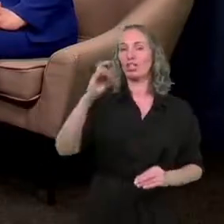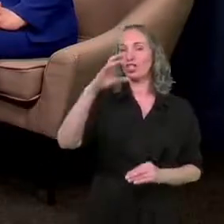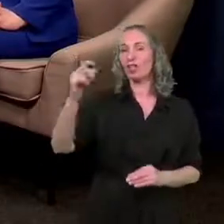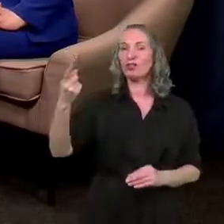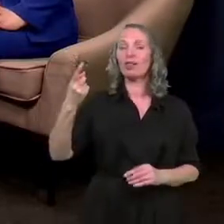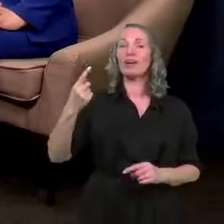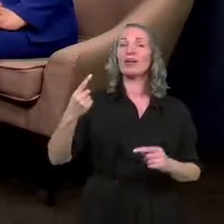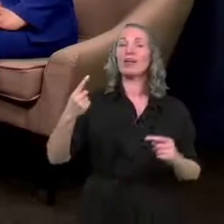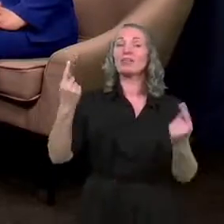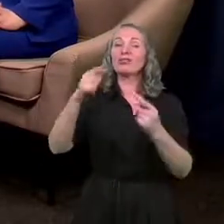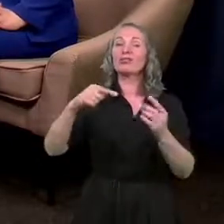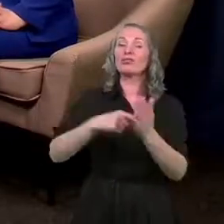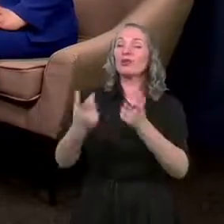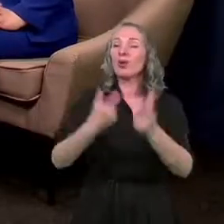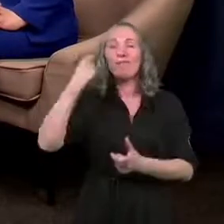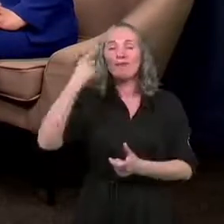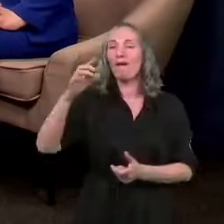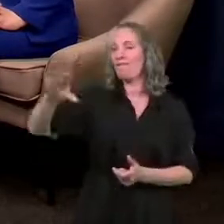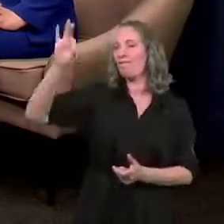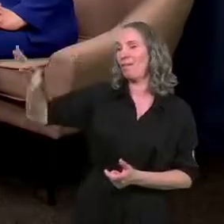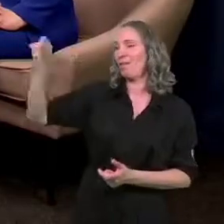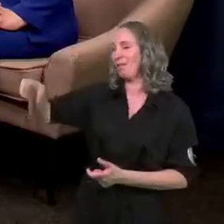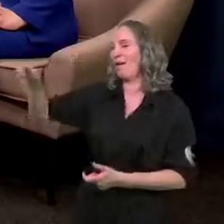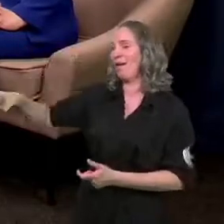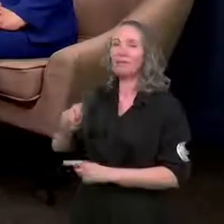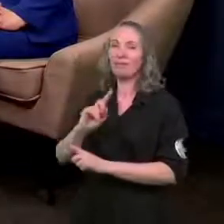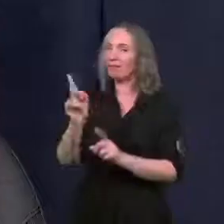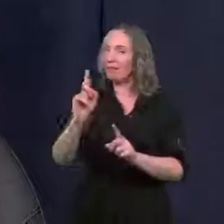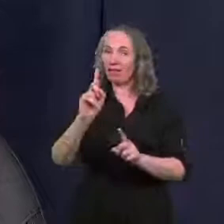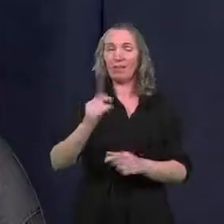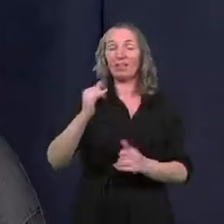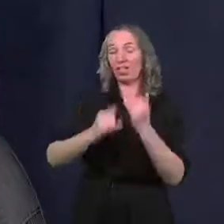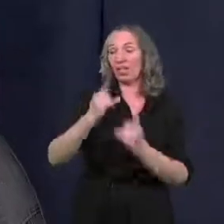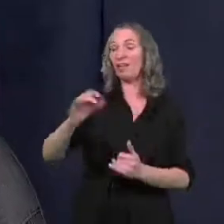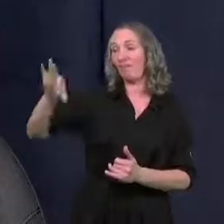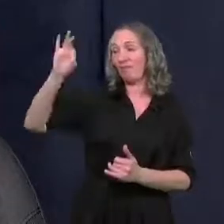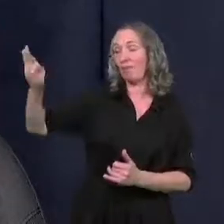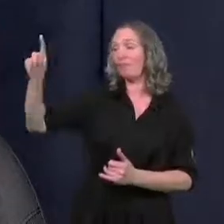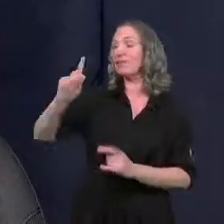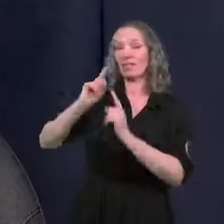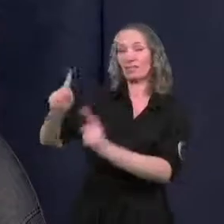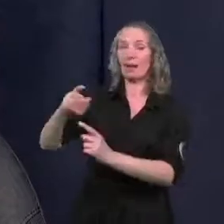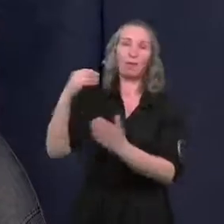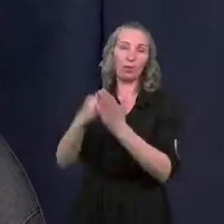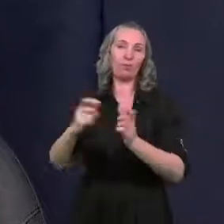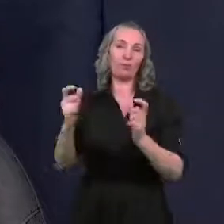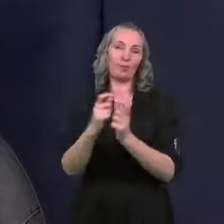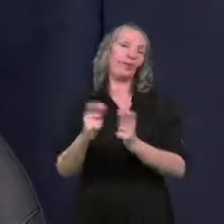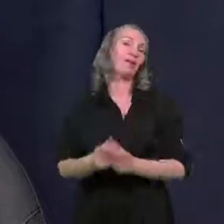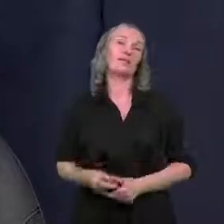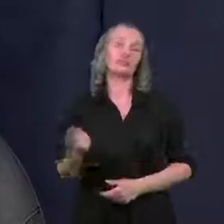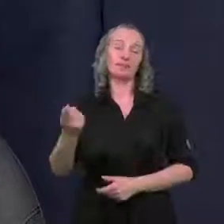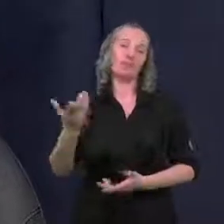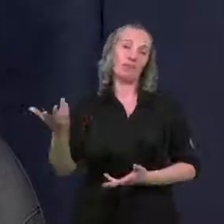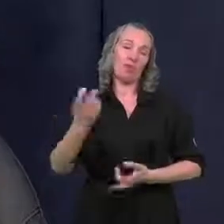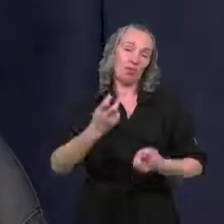dzieje się dla osób wybranych. Jeśli wybranymi są ci, którzy chcą iść na koncert i są w stanie sobie kupić bilet, no